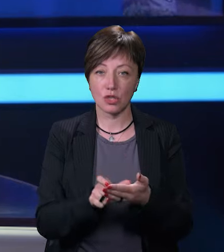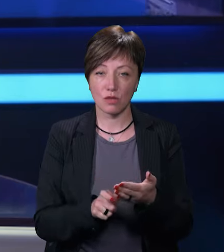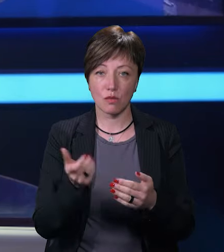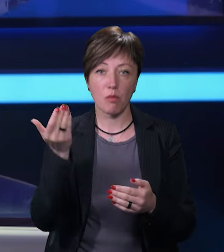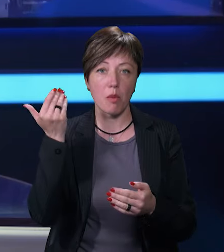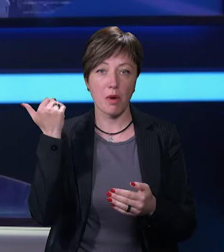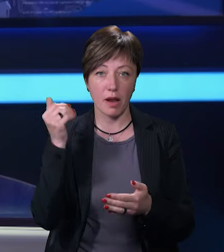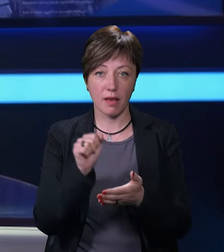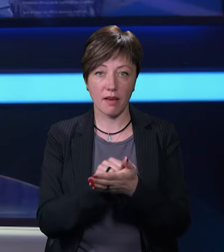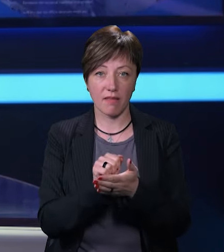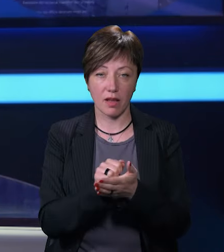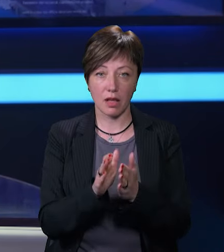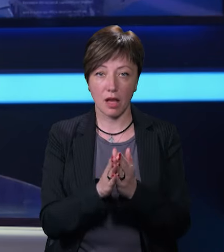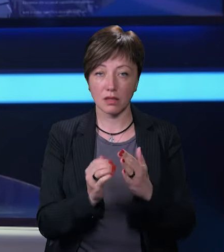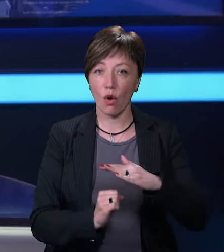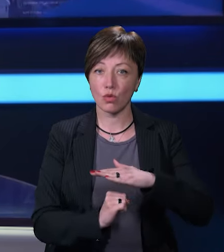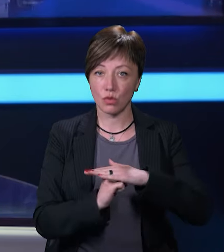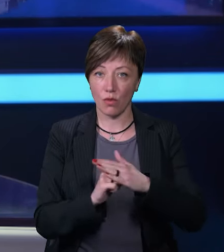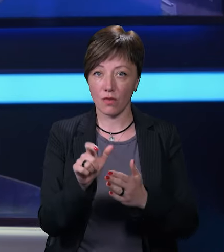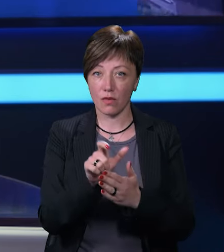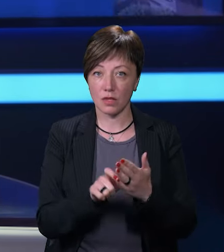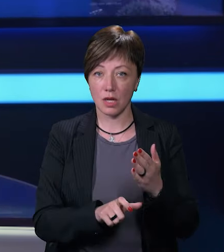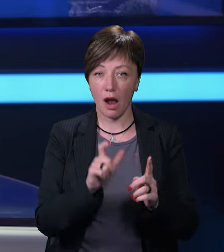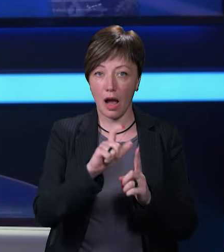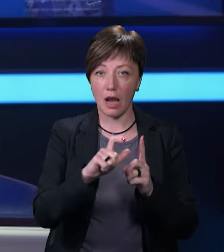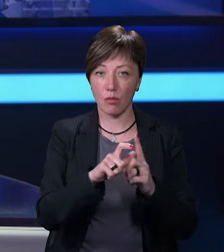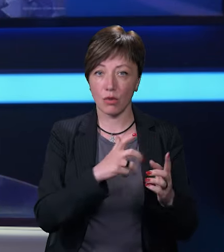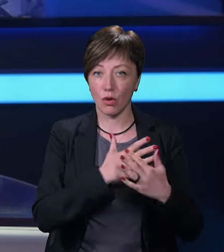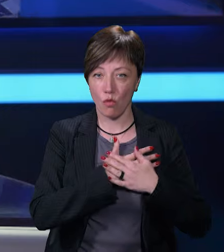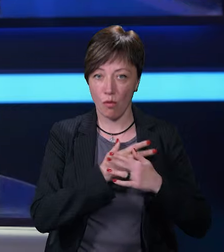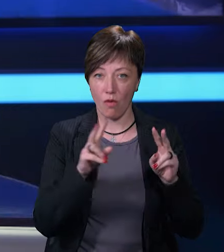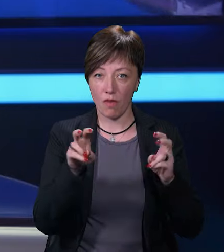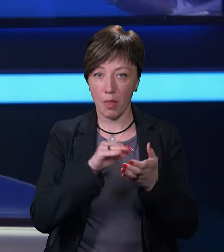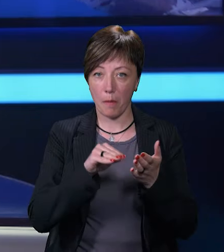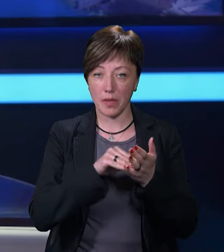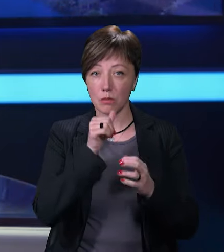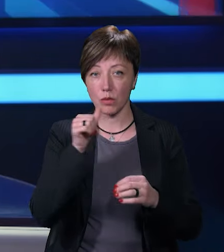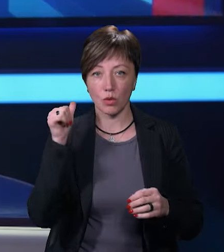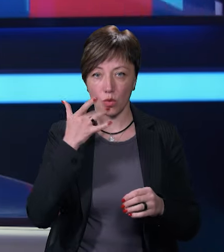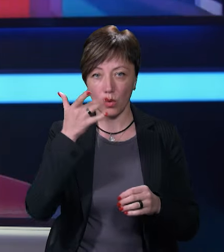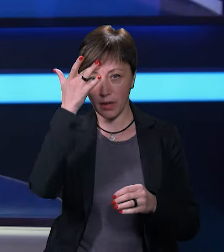із попередніх видань. За основу взяв вірш «Калібри любови», написаний минулого літа.